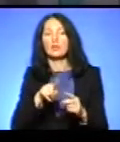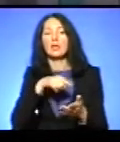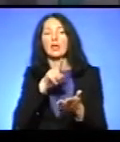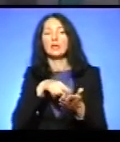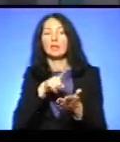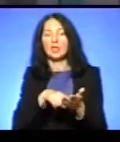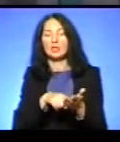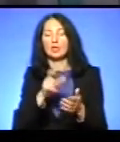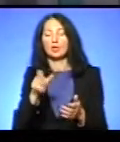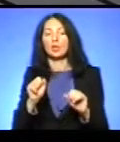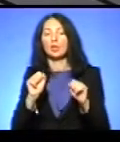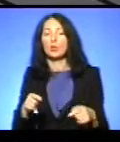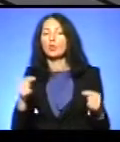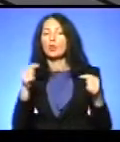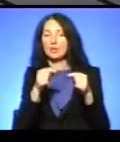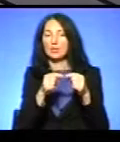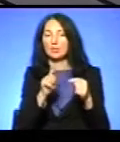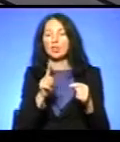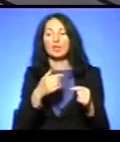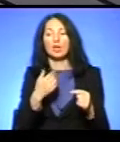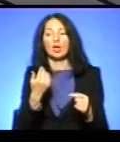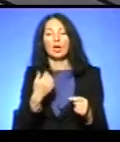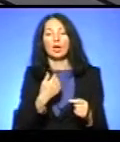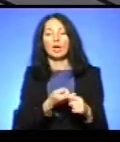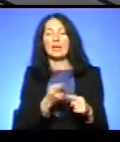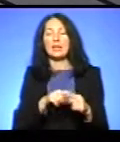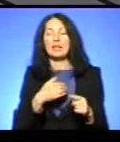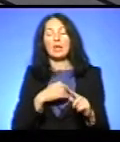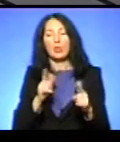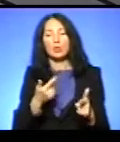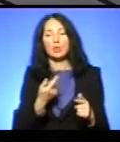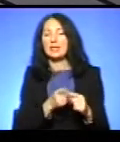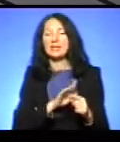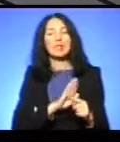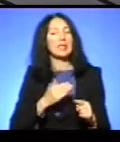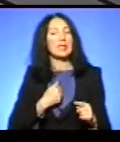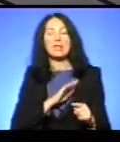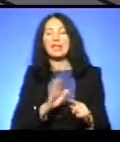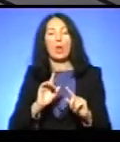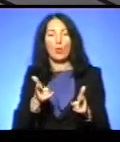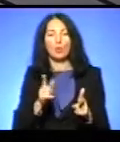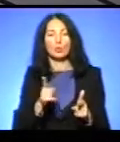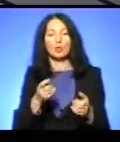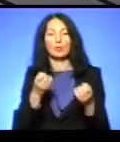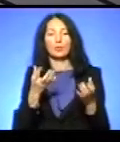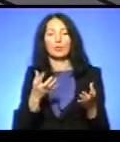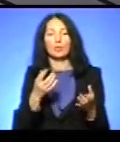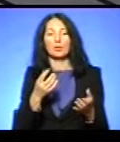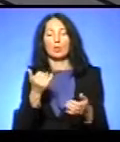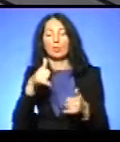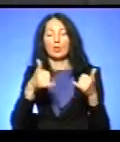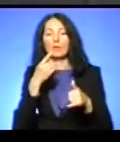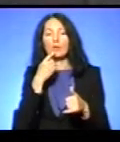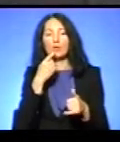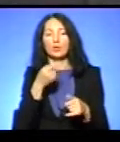тезі людина може визначити, що на це я погоджуюся, так? А на це я не погоджуюся. Чи ви в загальному, ми говоримо лише про кров, переливання крові, як такий